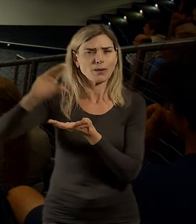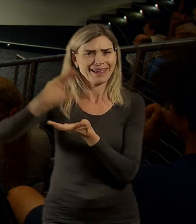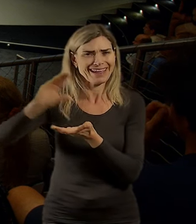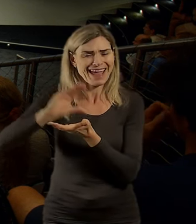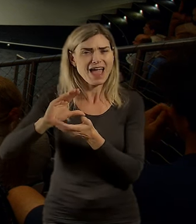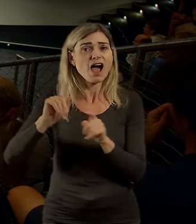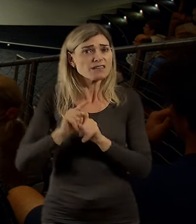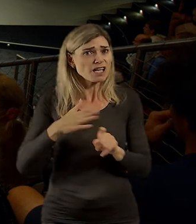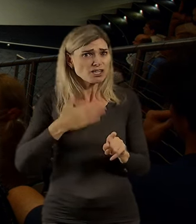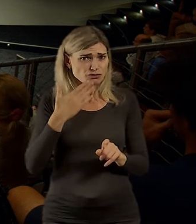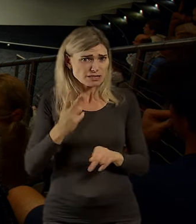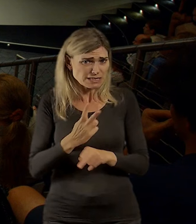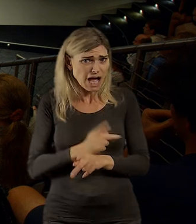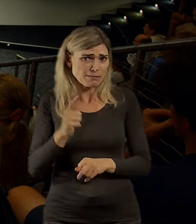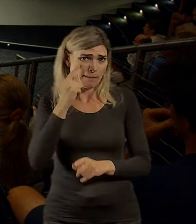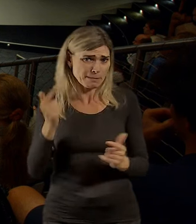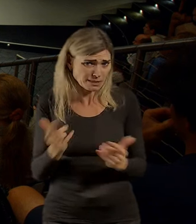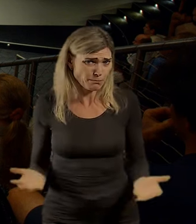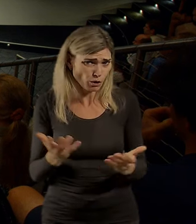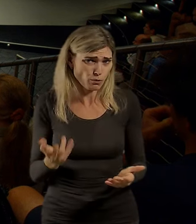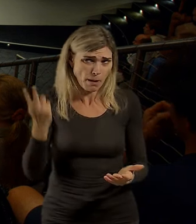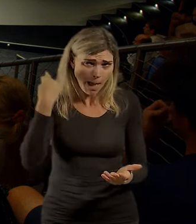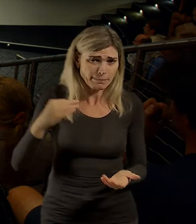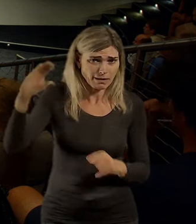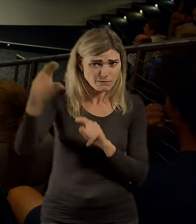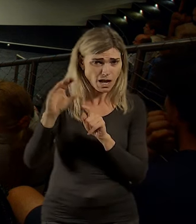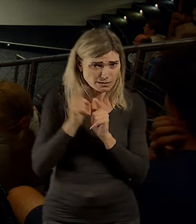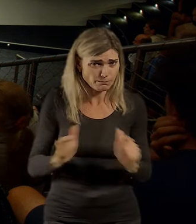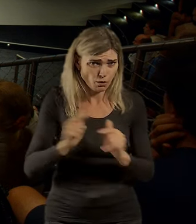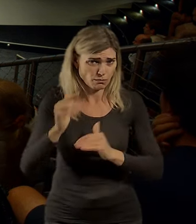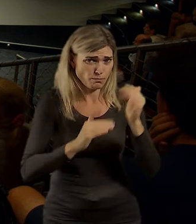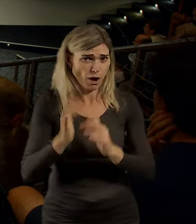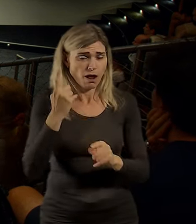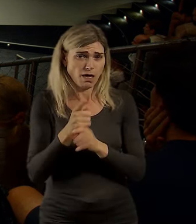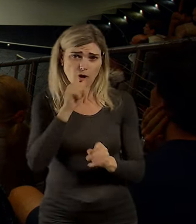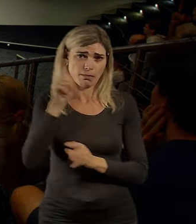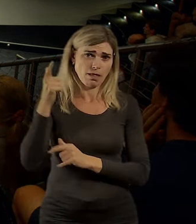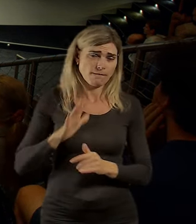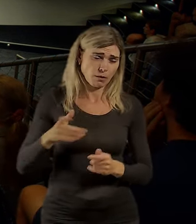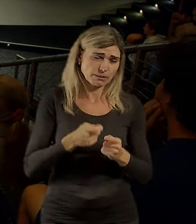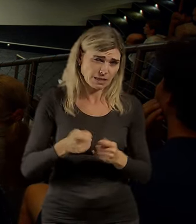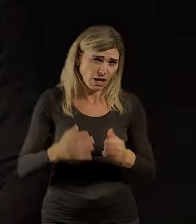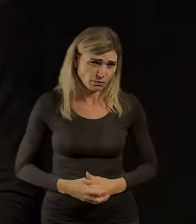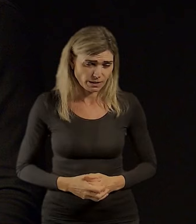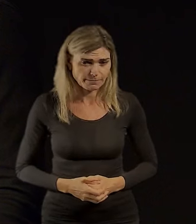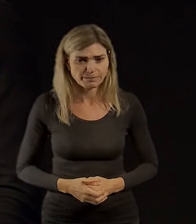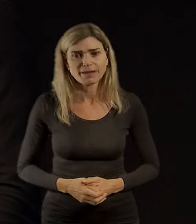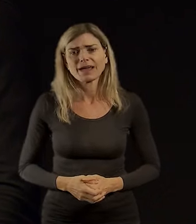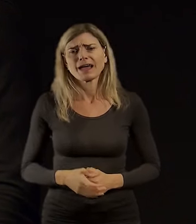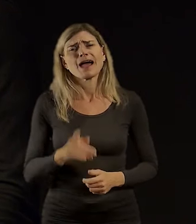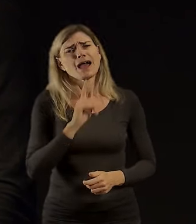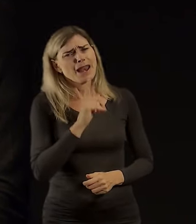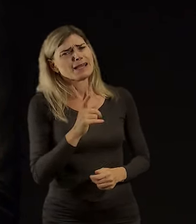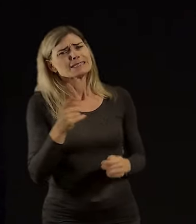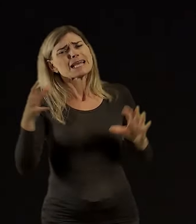taky tlačit. Možná poslední a už fakt budu mlčet a taky za chvilku Já vám chci dát vlastně zapravdu navázat na to téma. Jenom